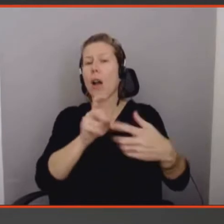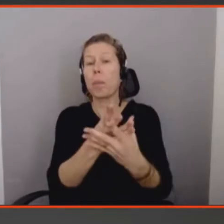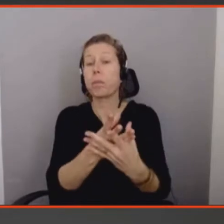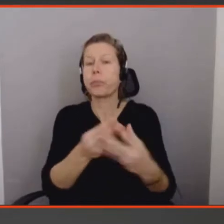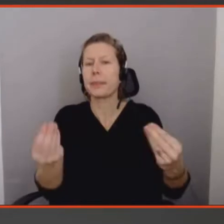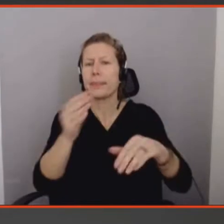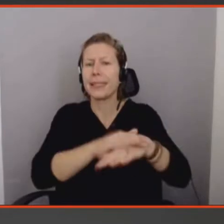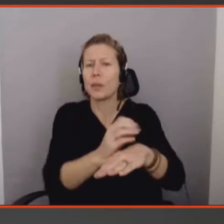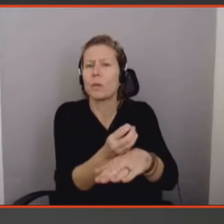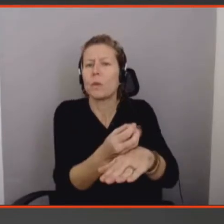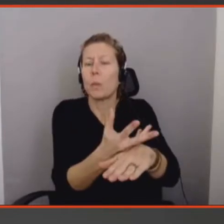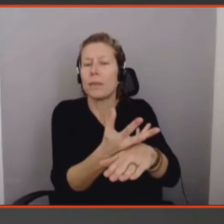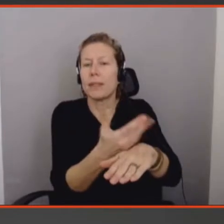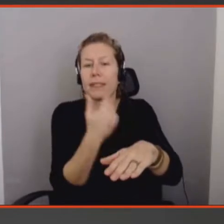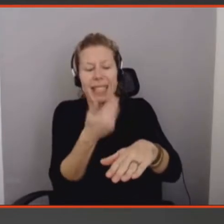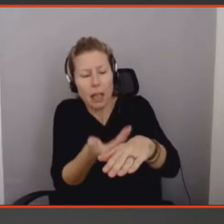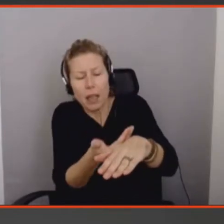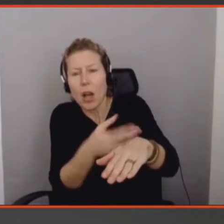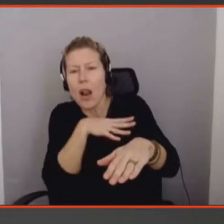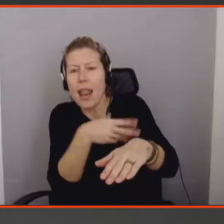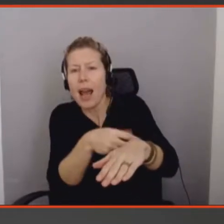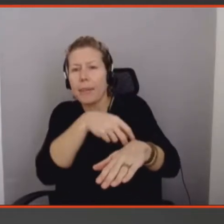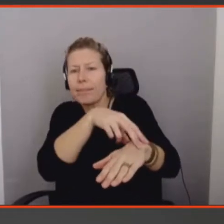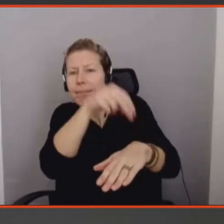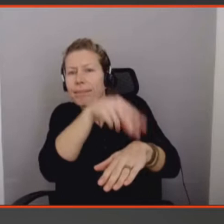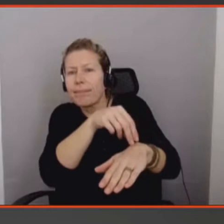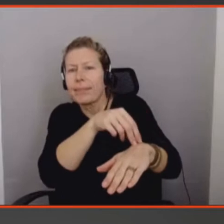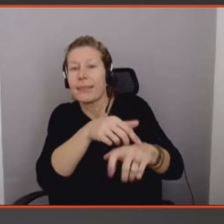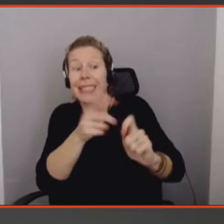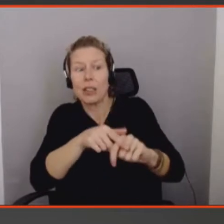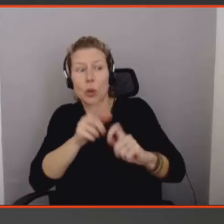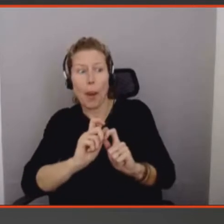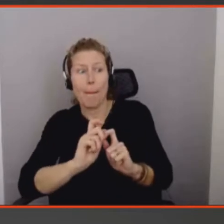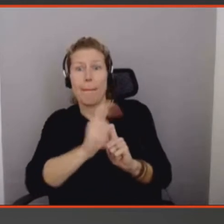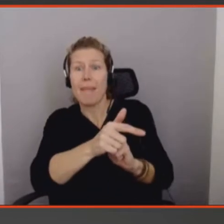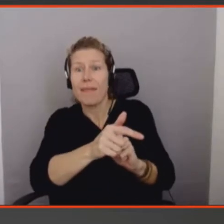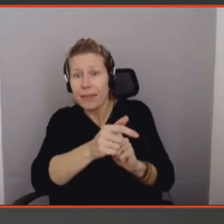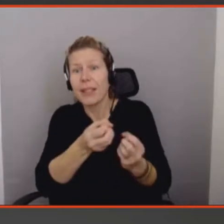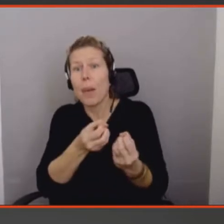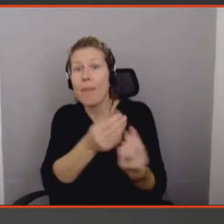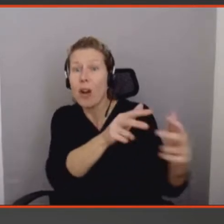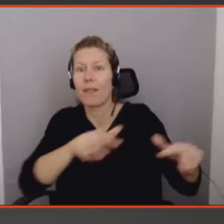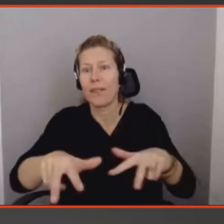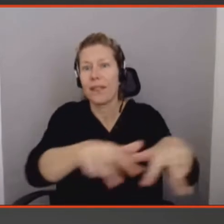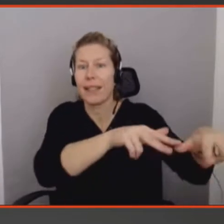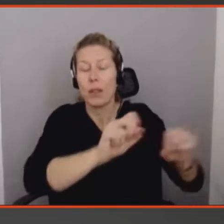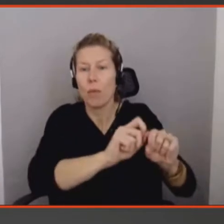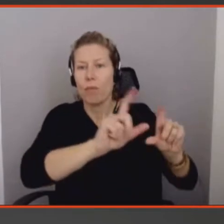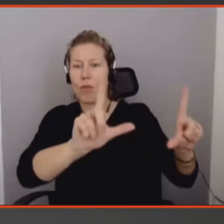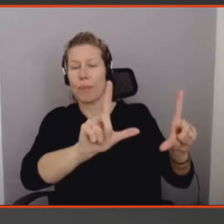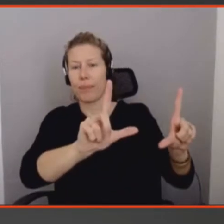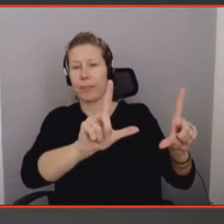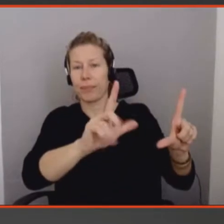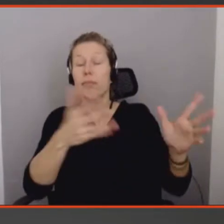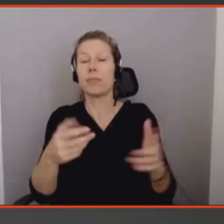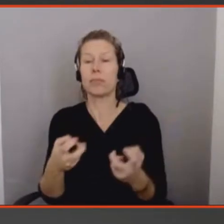votre bijou et de lancer le fragment audio correspondant à ce moment partagé avec votre grand-mère. Quand vous êtes avec votre grand-mère,